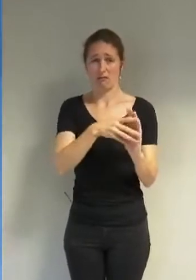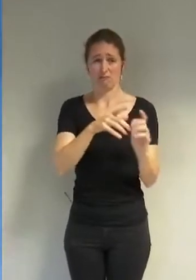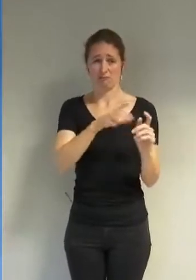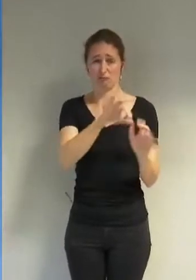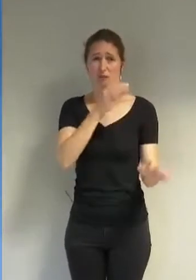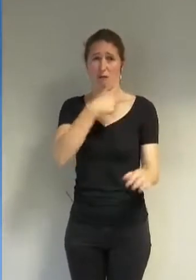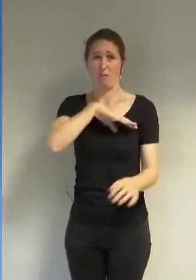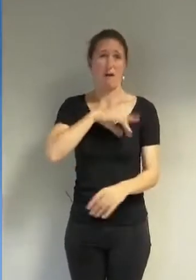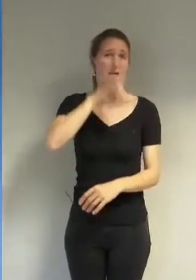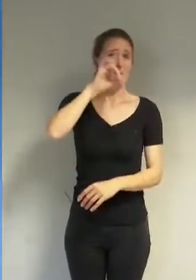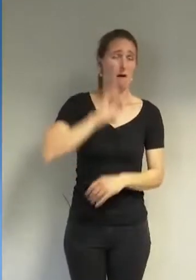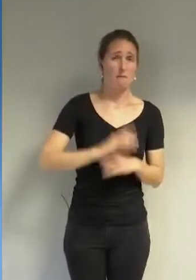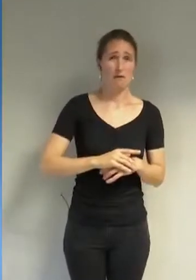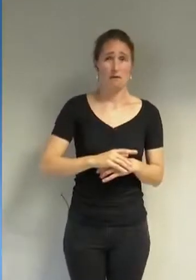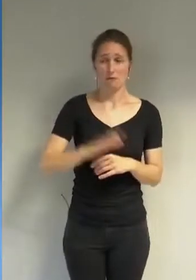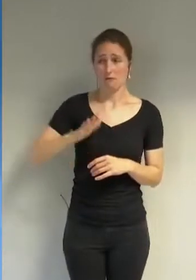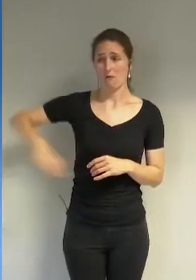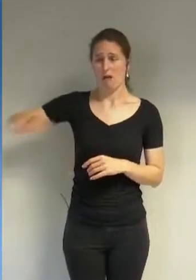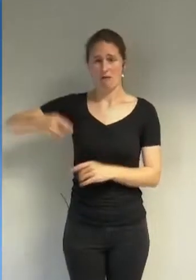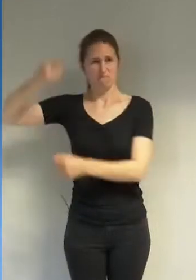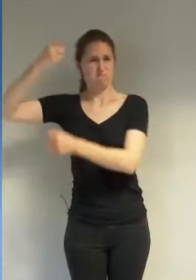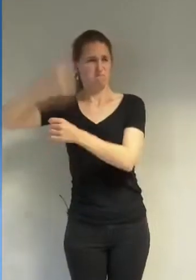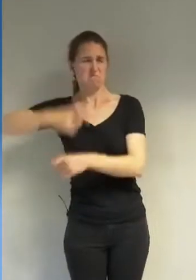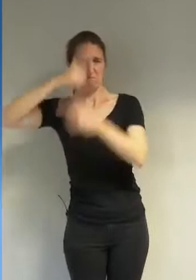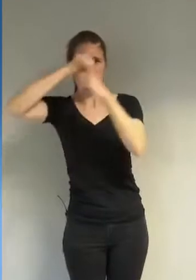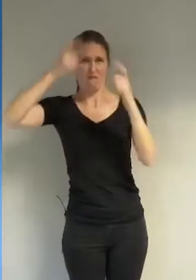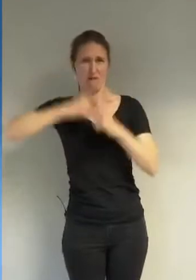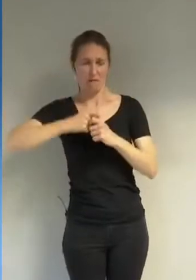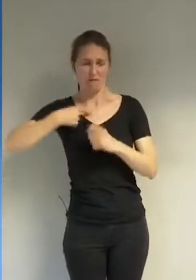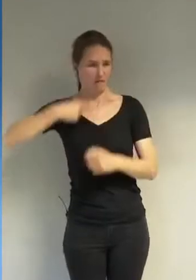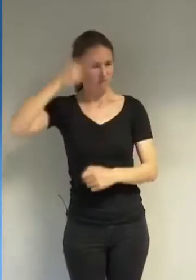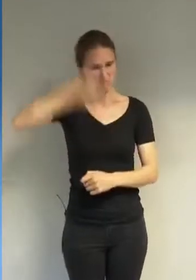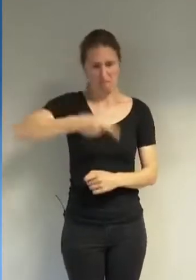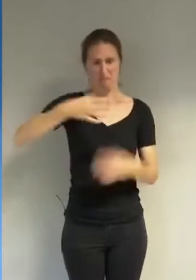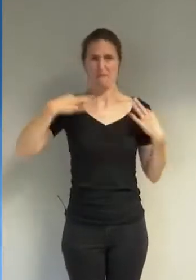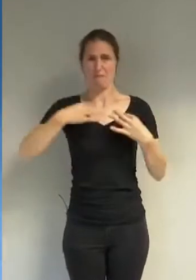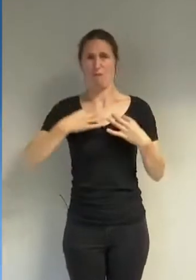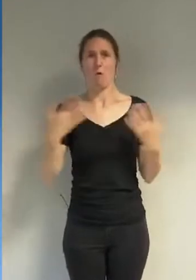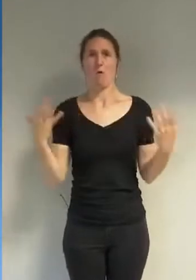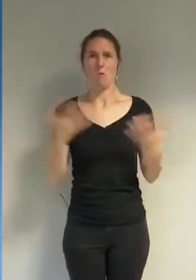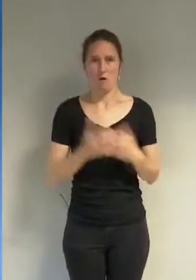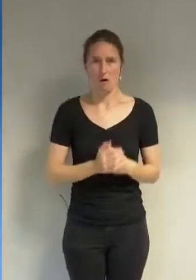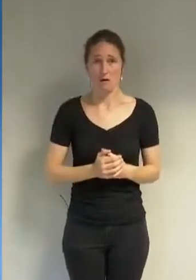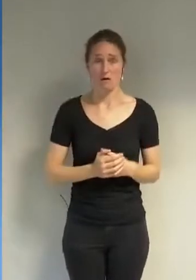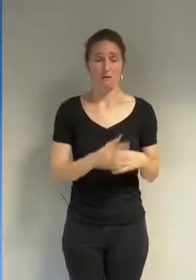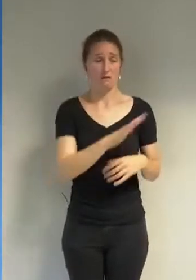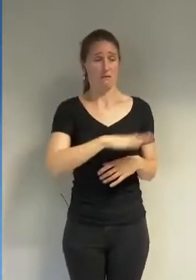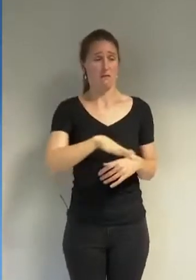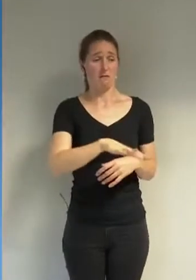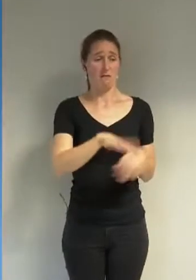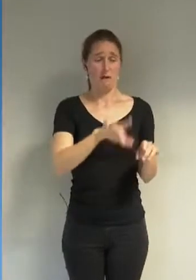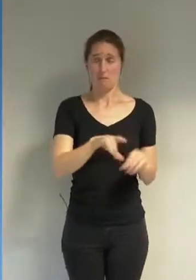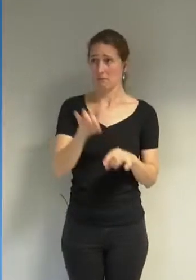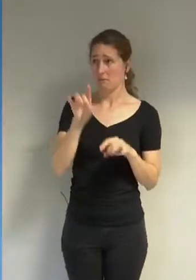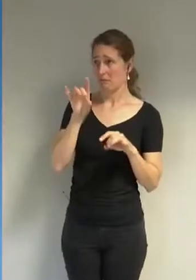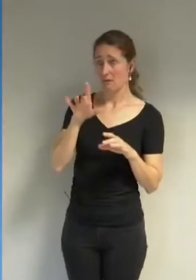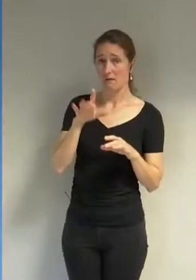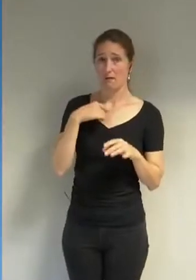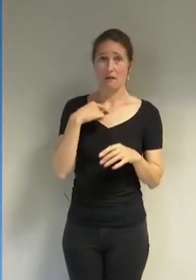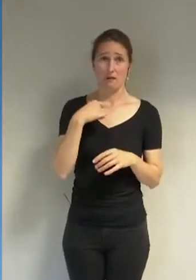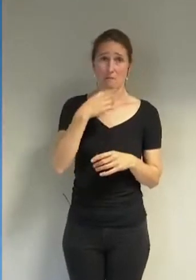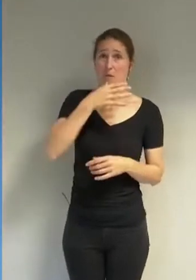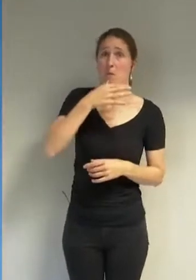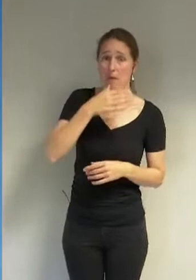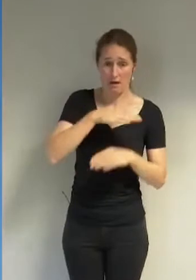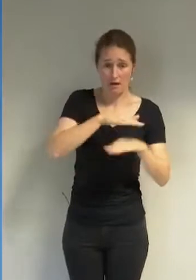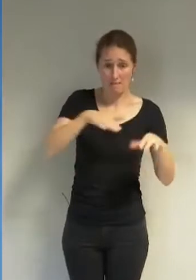prescripteurs du voile imposent aux femmes comment se vêtir. Celles qui ne peuvent se baigner en maillot de